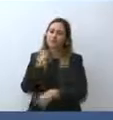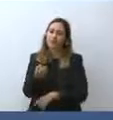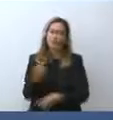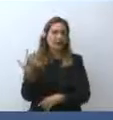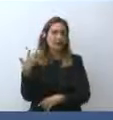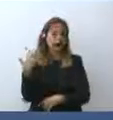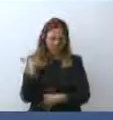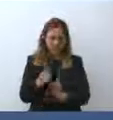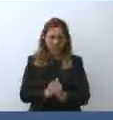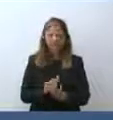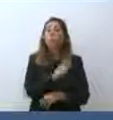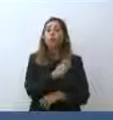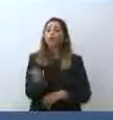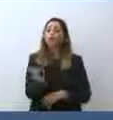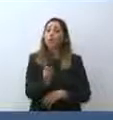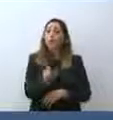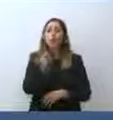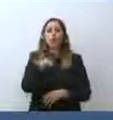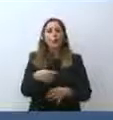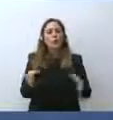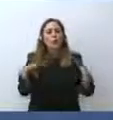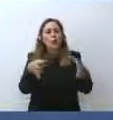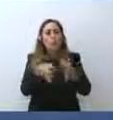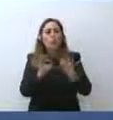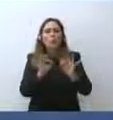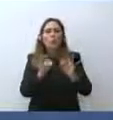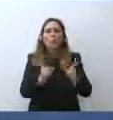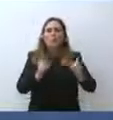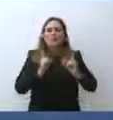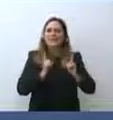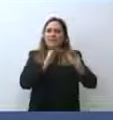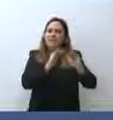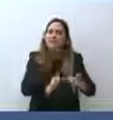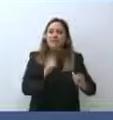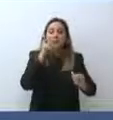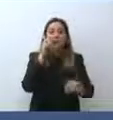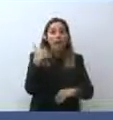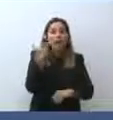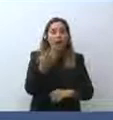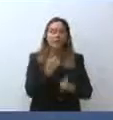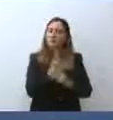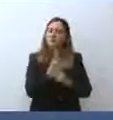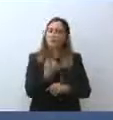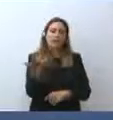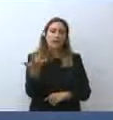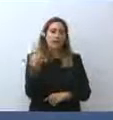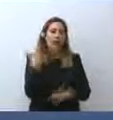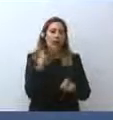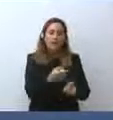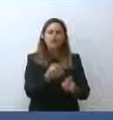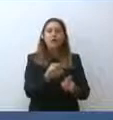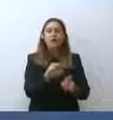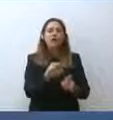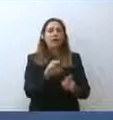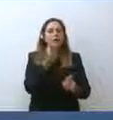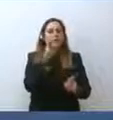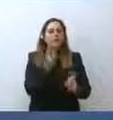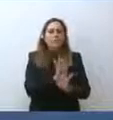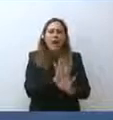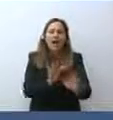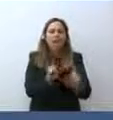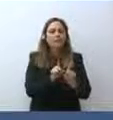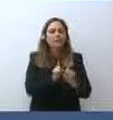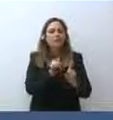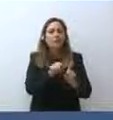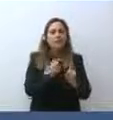tutto il comparto difesa esteri per la straordinaria opera di evacuazione che hanno fatto. Come sapete,